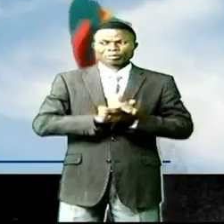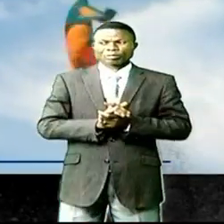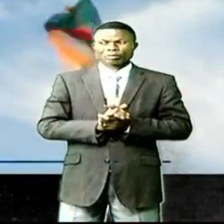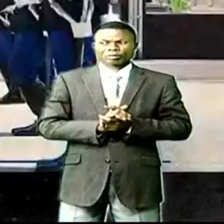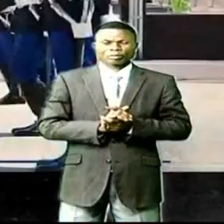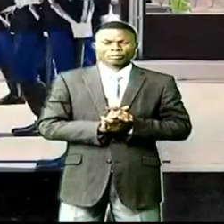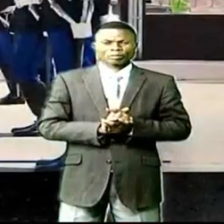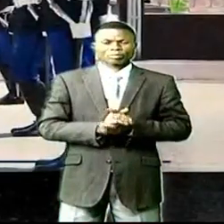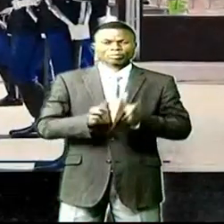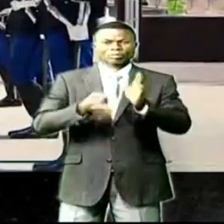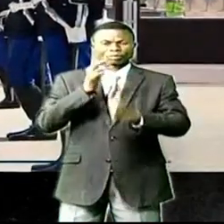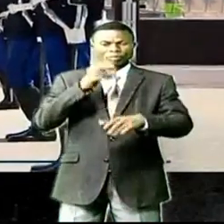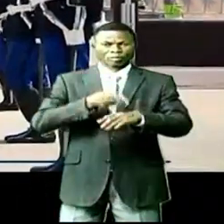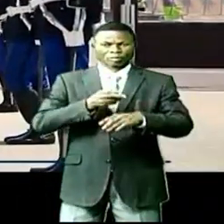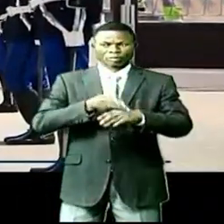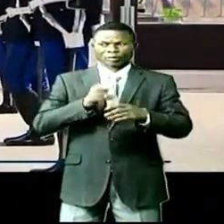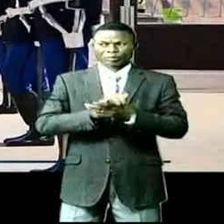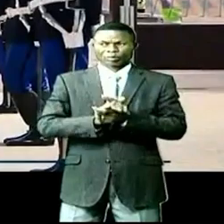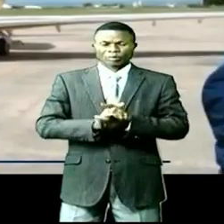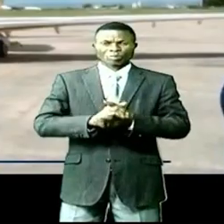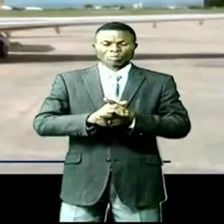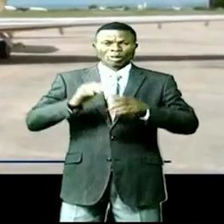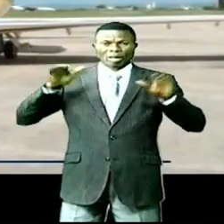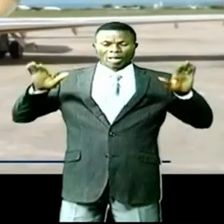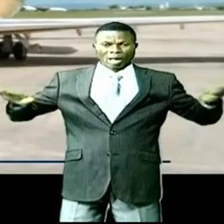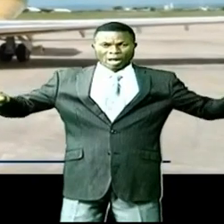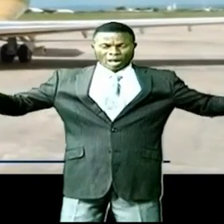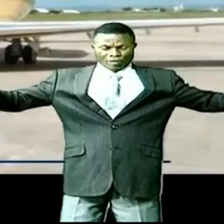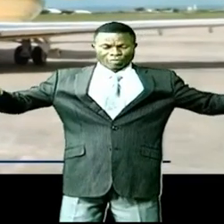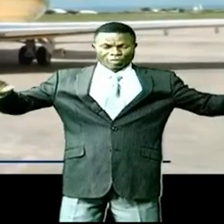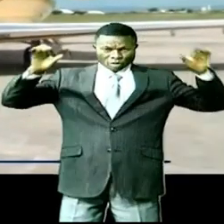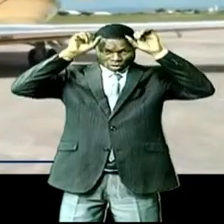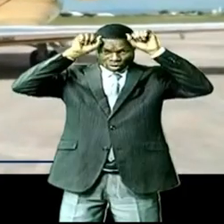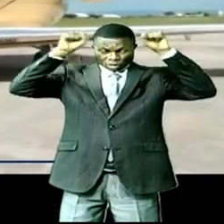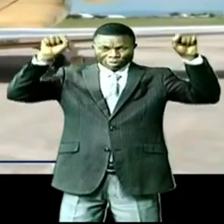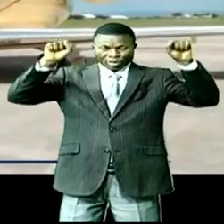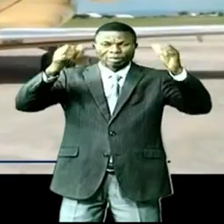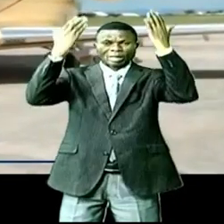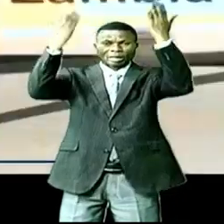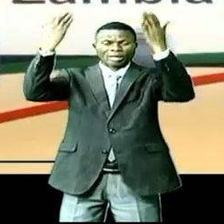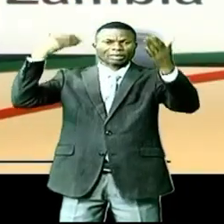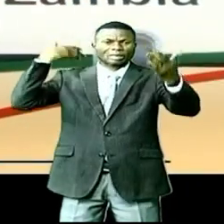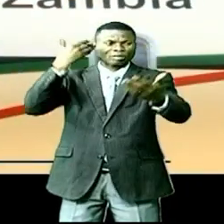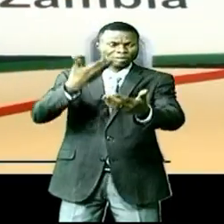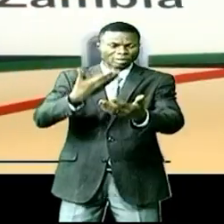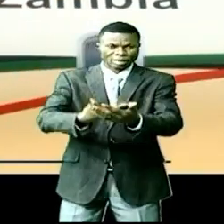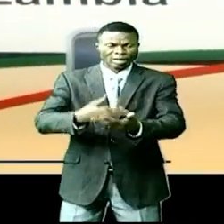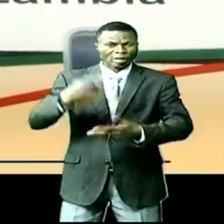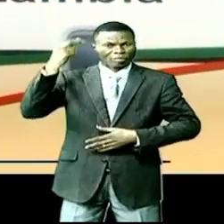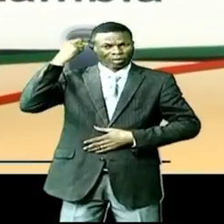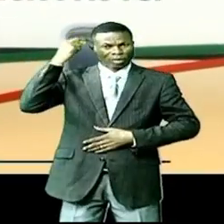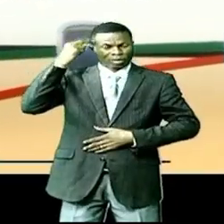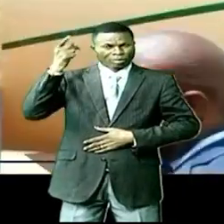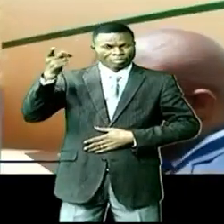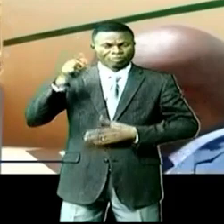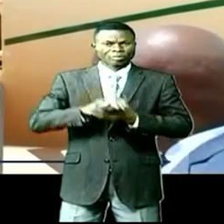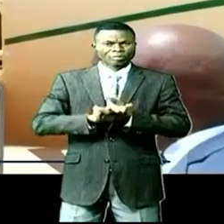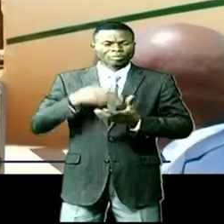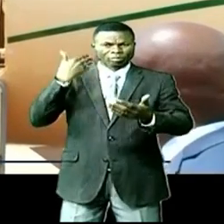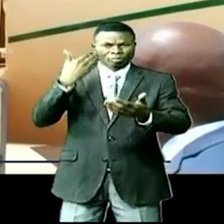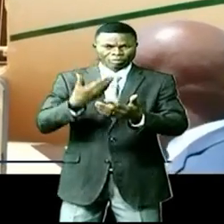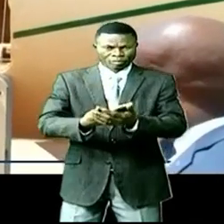13h local ce mardi quand l'avion présidentiel zambien a atterri à l'aéroport international d'Unjili. A son bord,